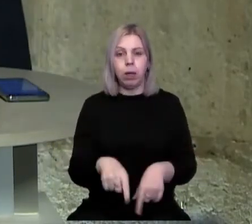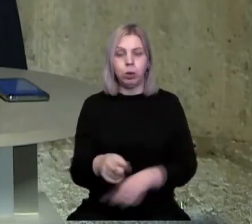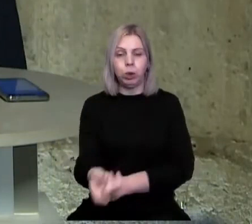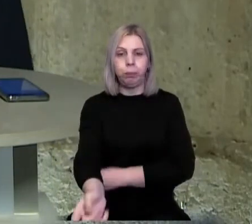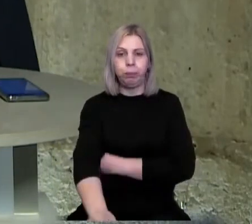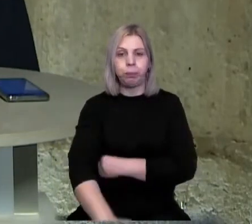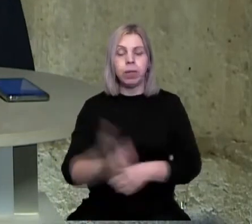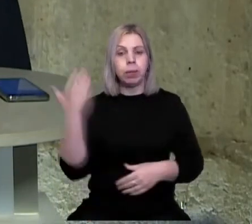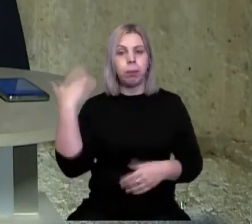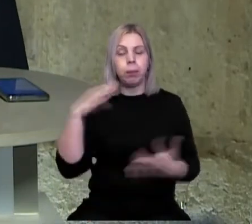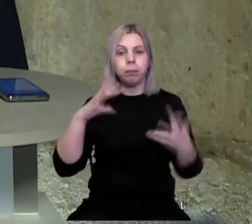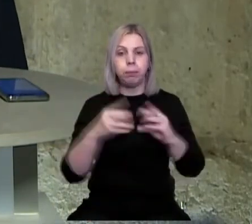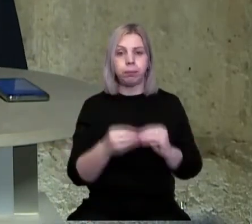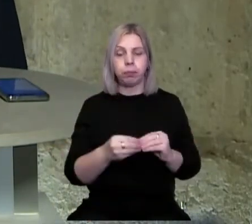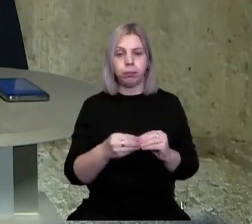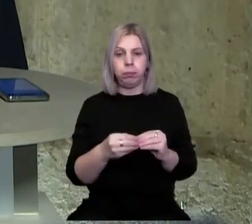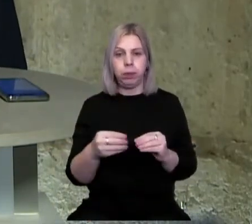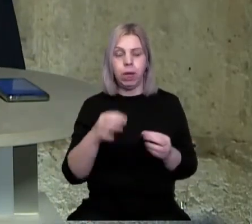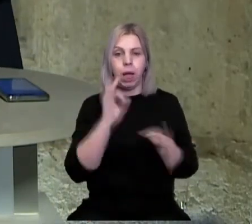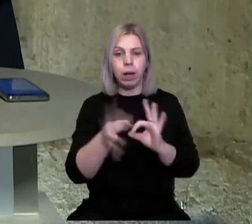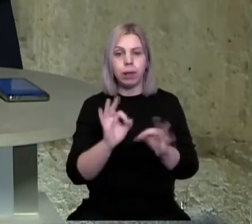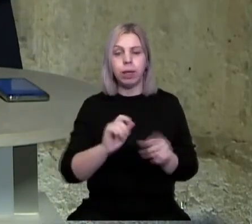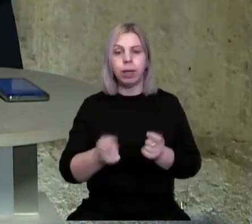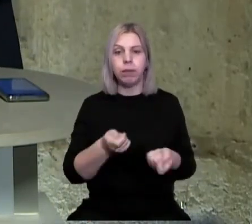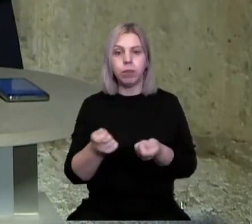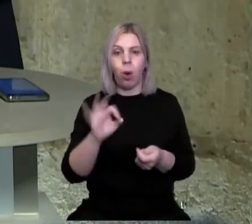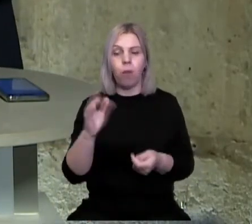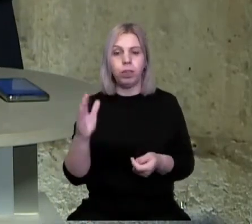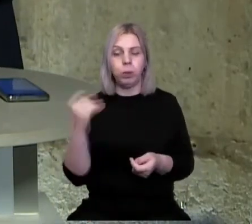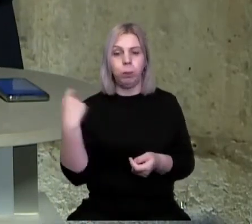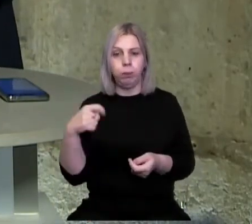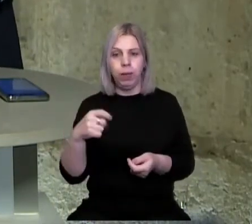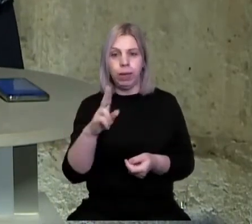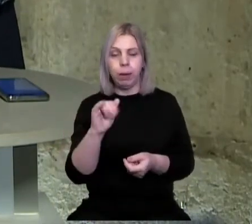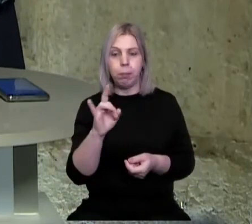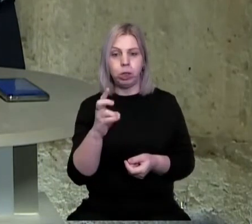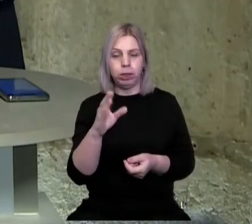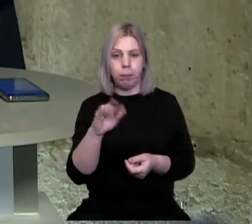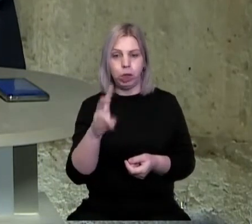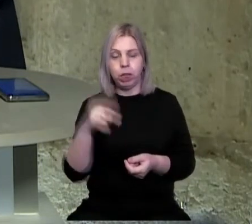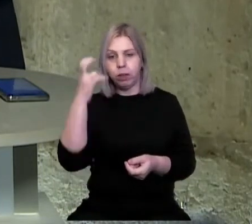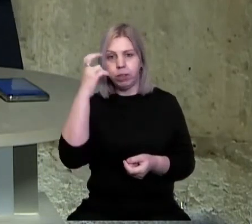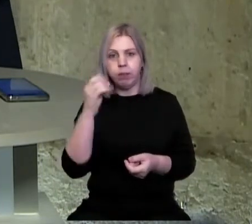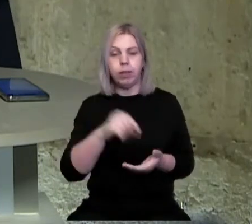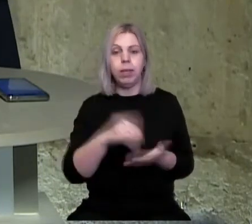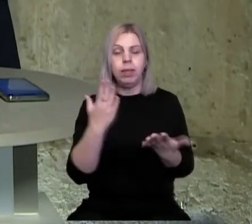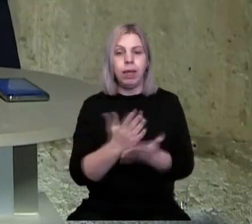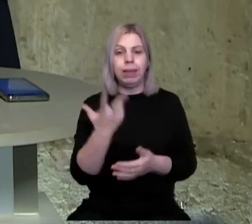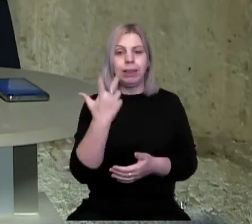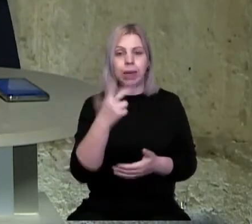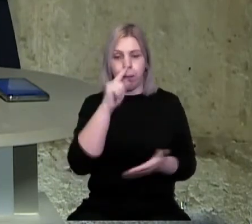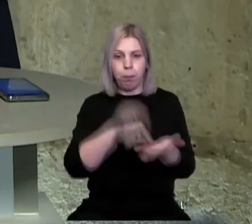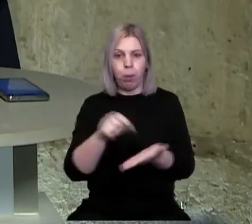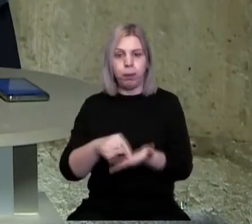Також, за попередніми даними, керівника Офісу президента Кирила Тимошенка у Києві зафіксували три